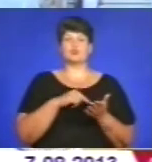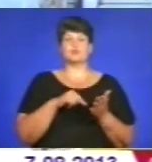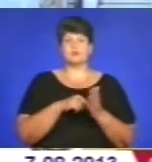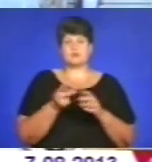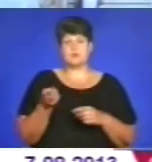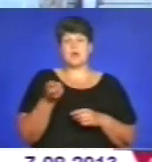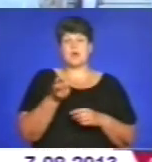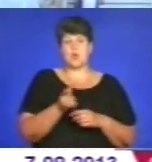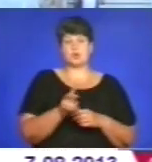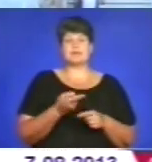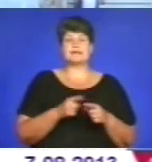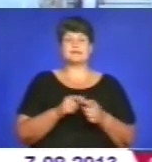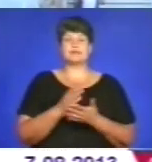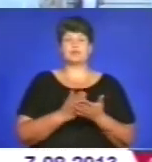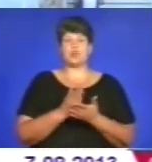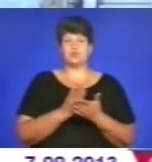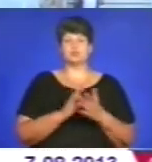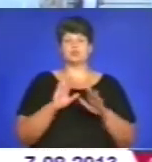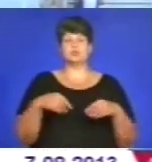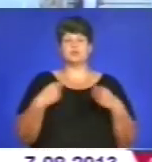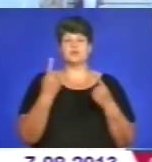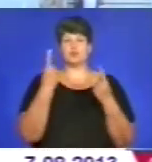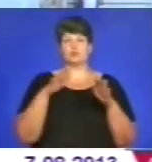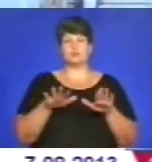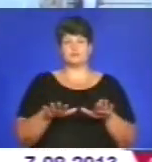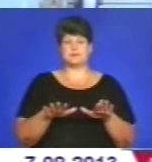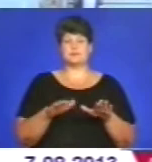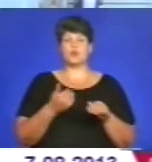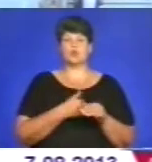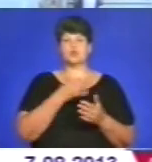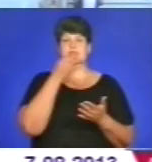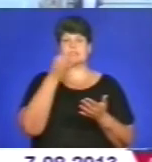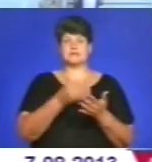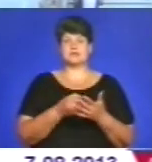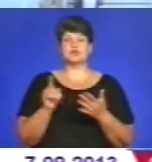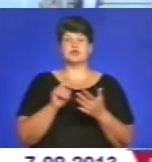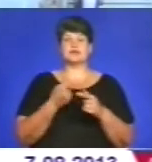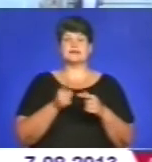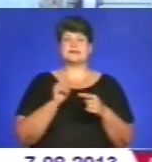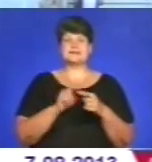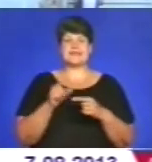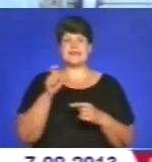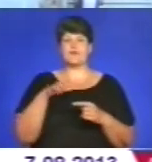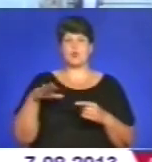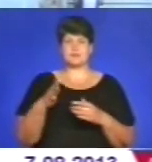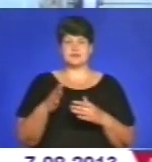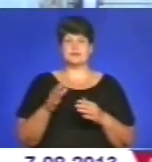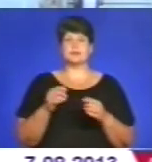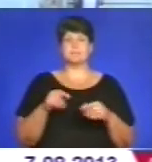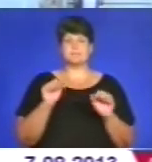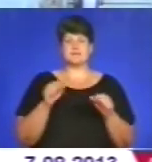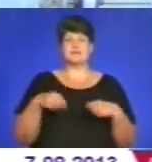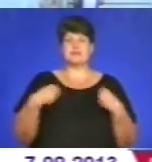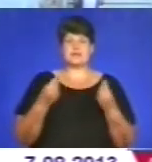приходять і тут ці послуги будуть надаватися в одному місті. Хочу сказати, що це європейський підхід до надання